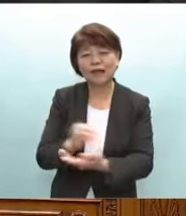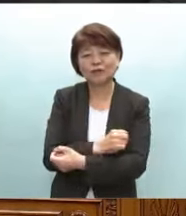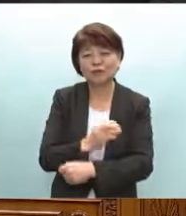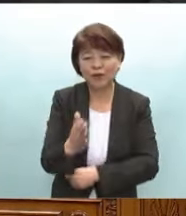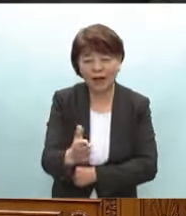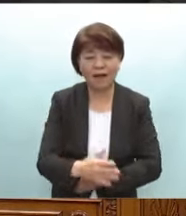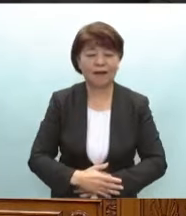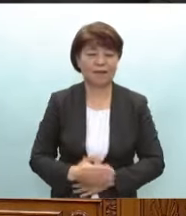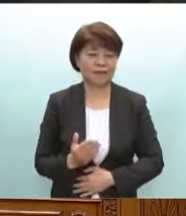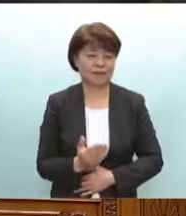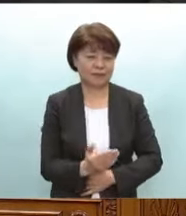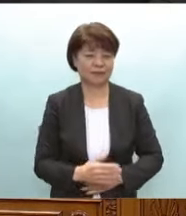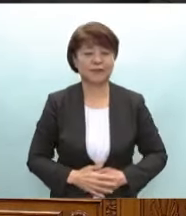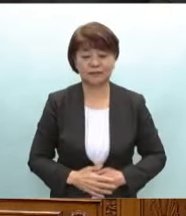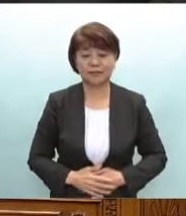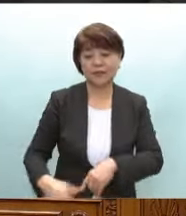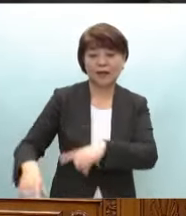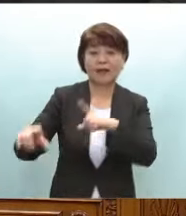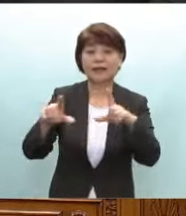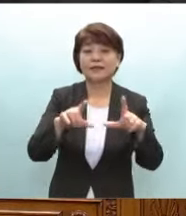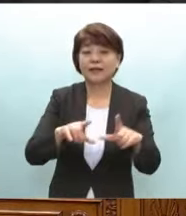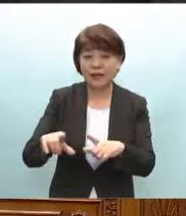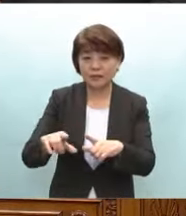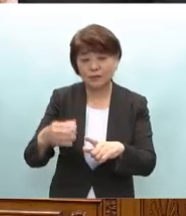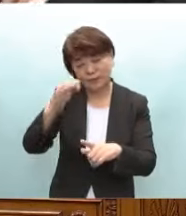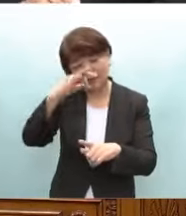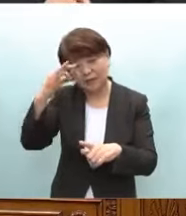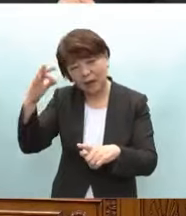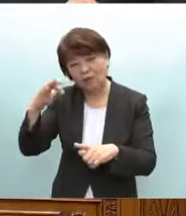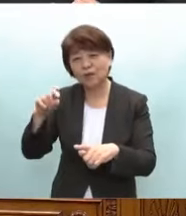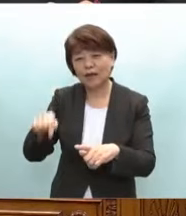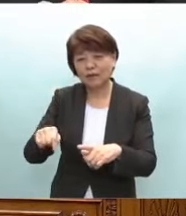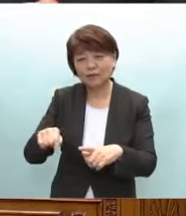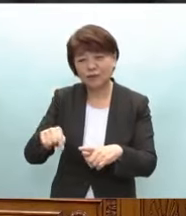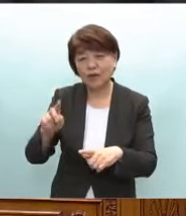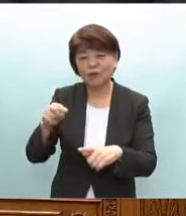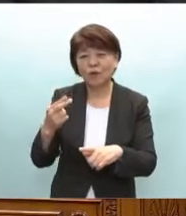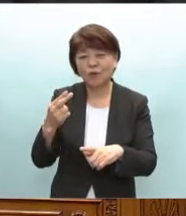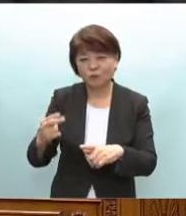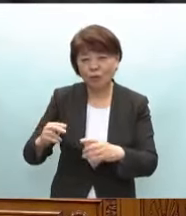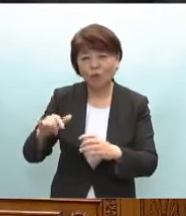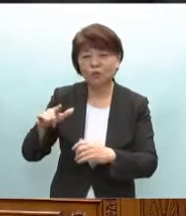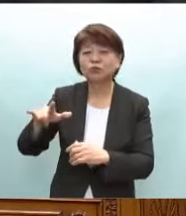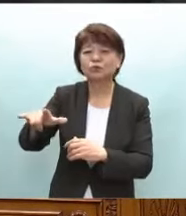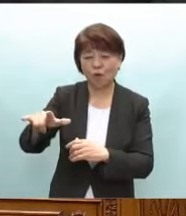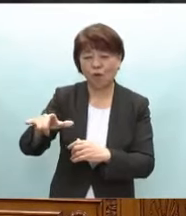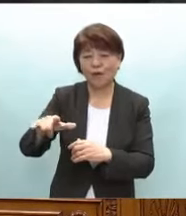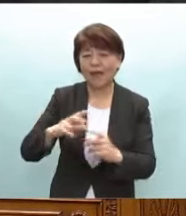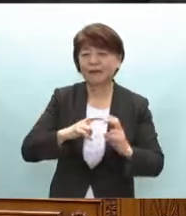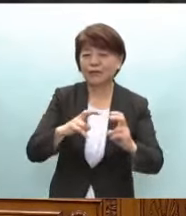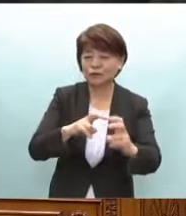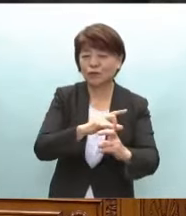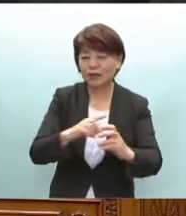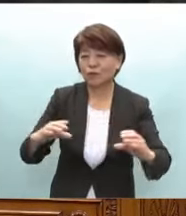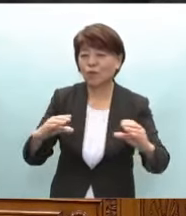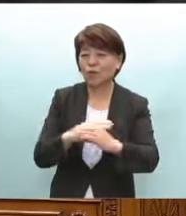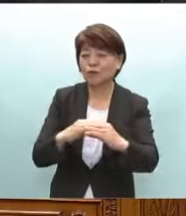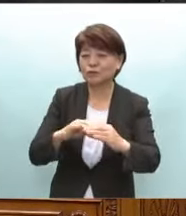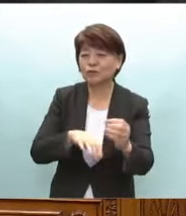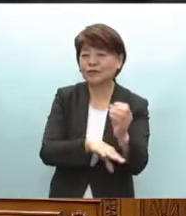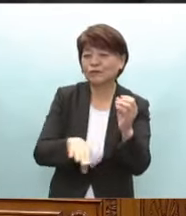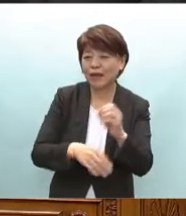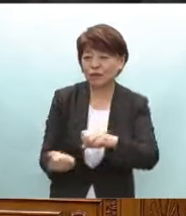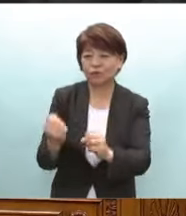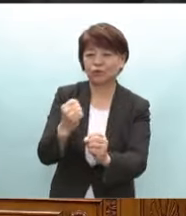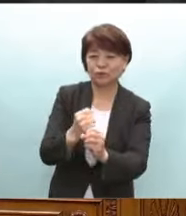さらに生活はもちろん観光の足となる野党空港や野党鉄道などの交通インフラの復旧併